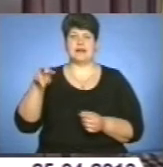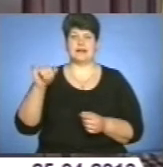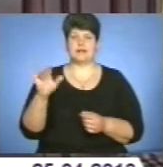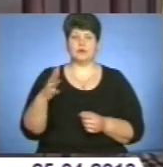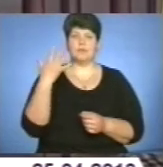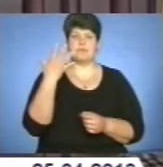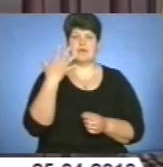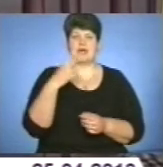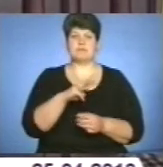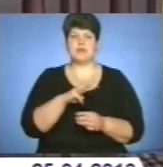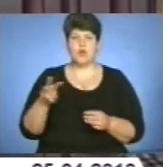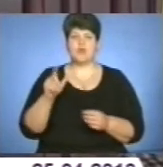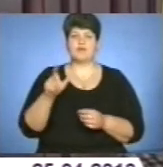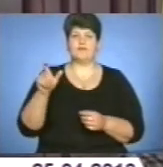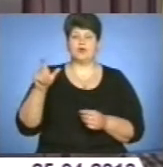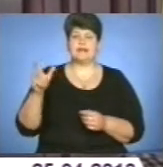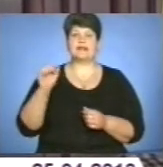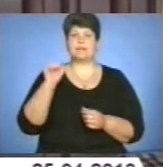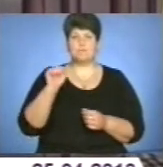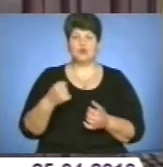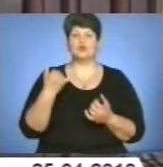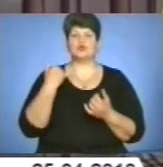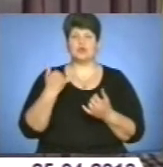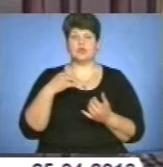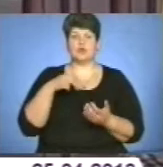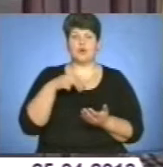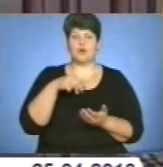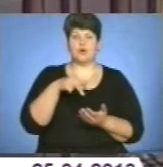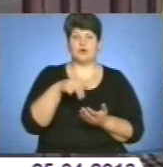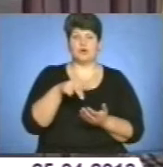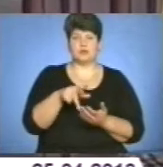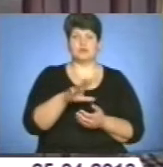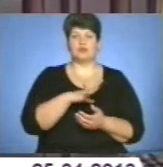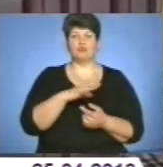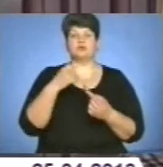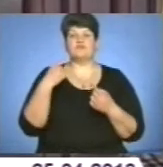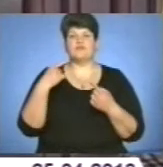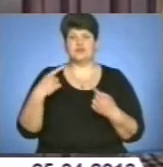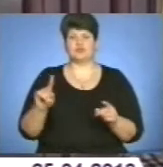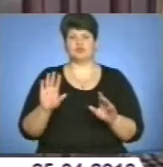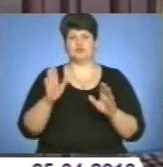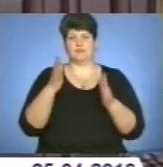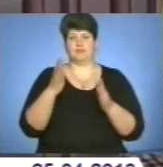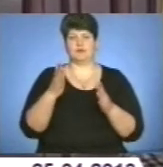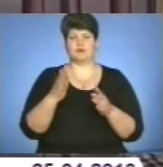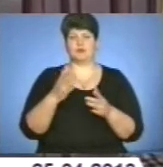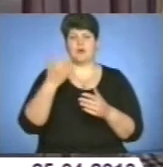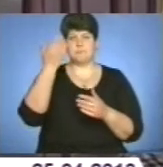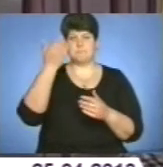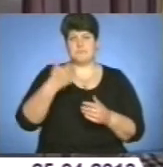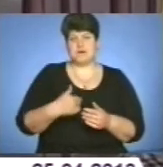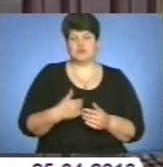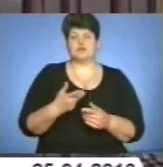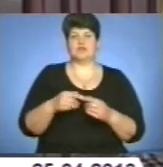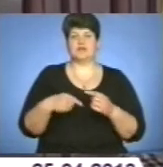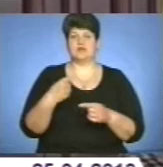мільйонів людей, які можуть сьогодні ходити, були б в іншому випадку паралізовані через поліовірус.